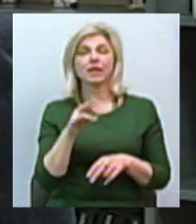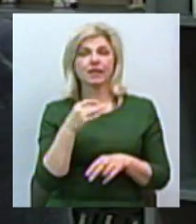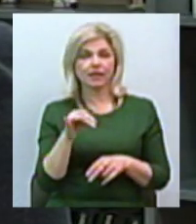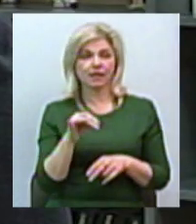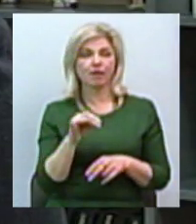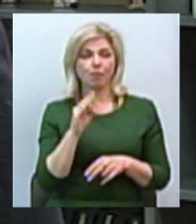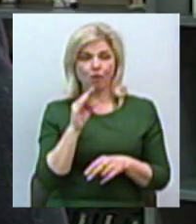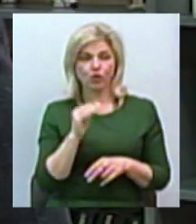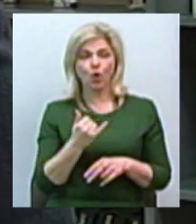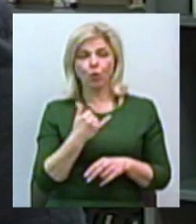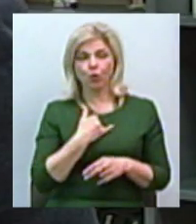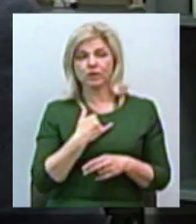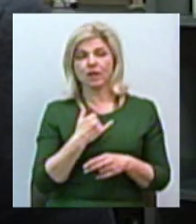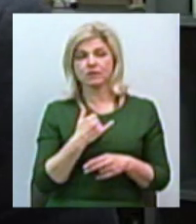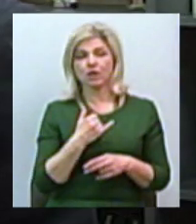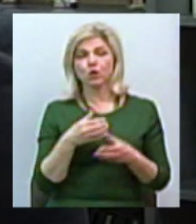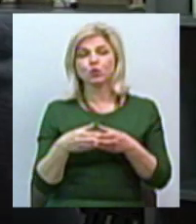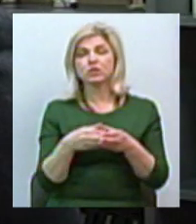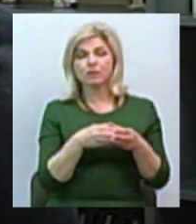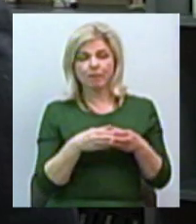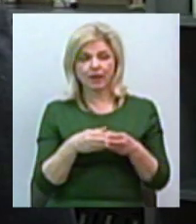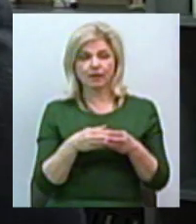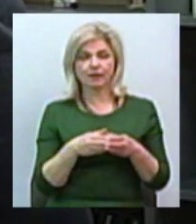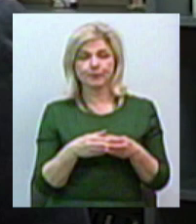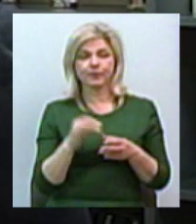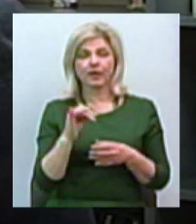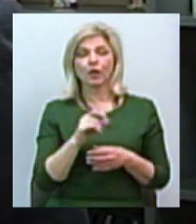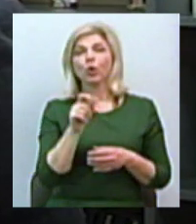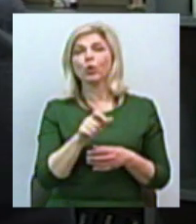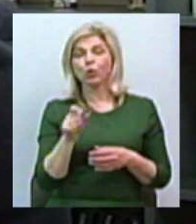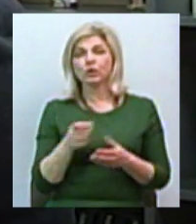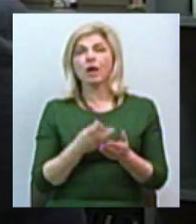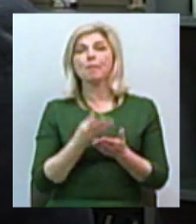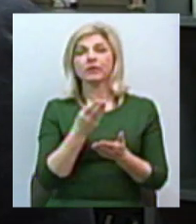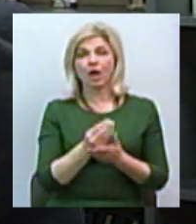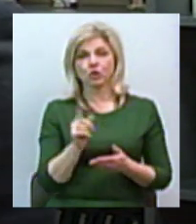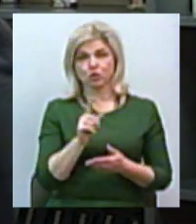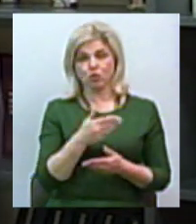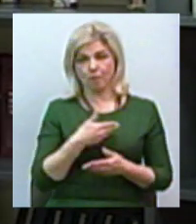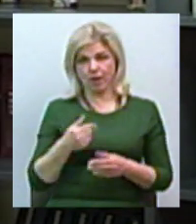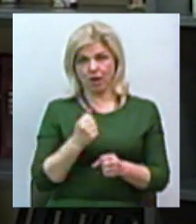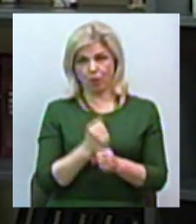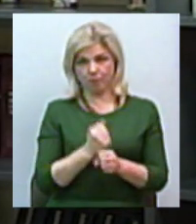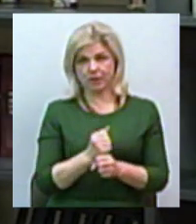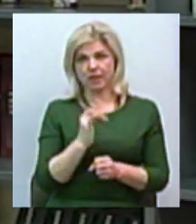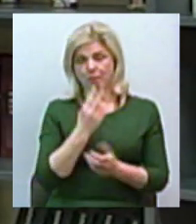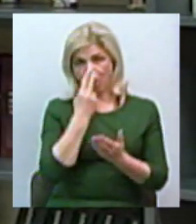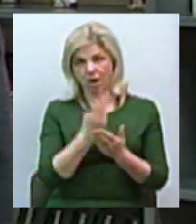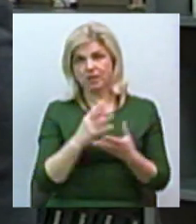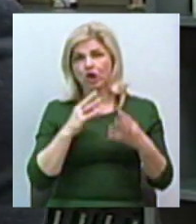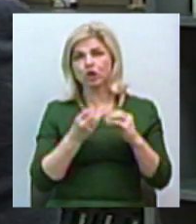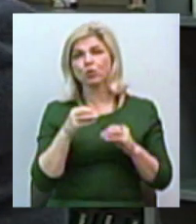назві Суспільного є причина тому, чому ми не кодуємося. Ми суспільне, і люди платять за те, щоб ми робили цю роботу і показували їм результати роботи.